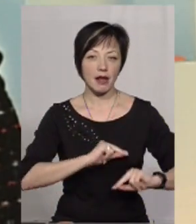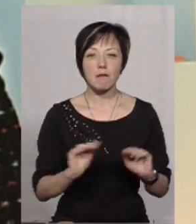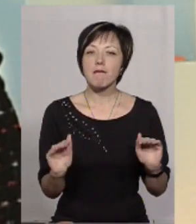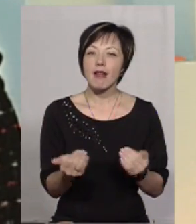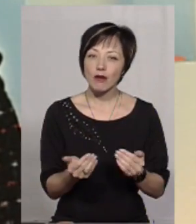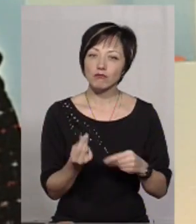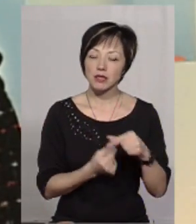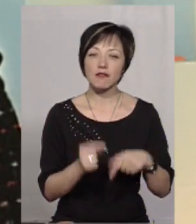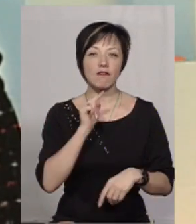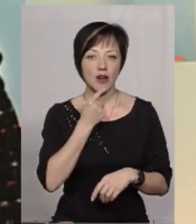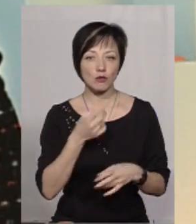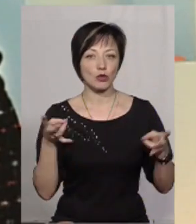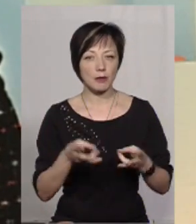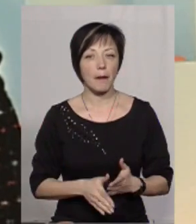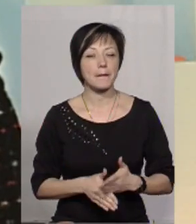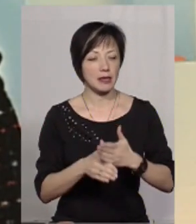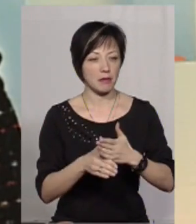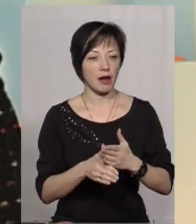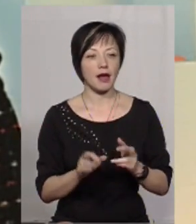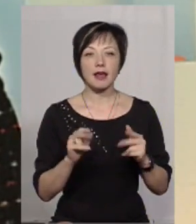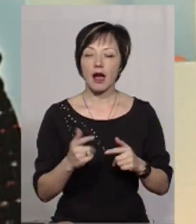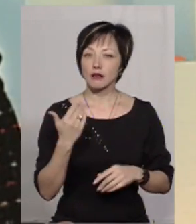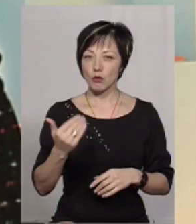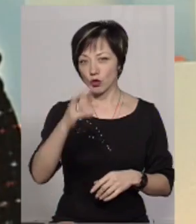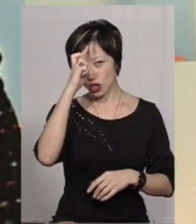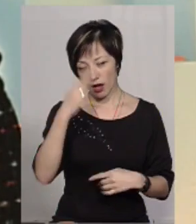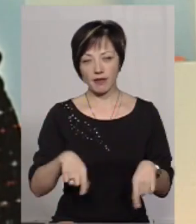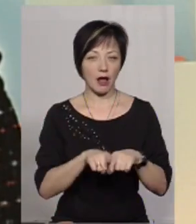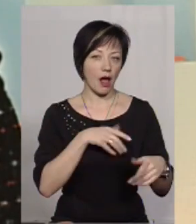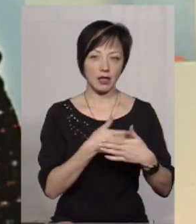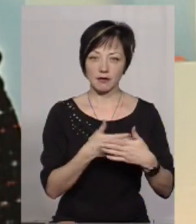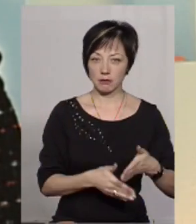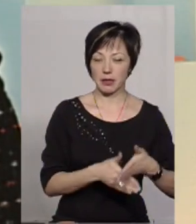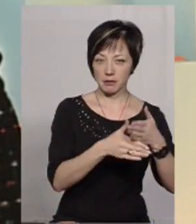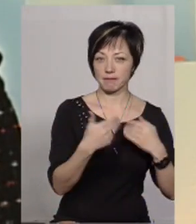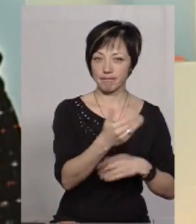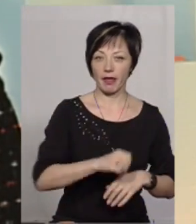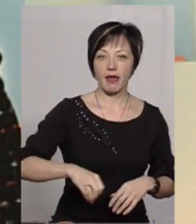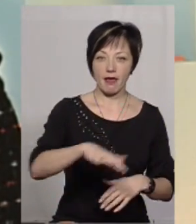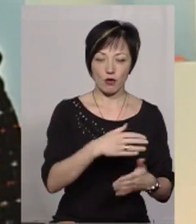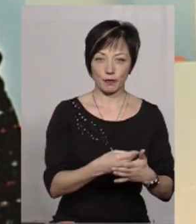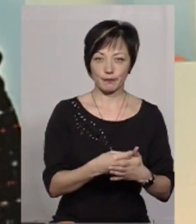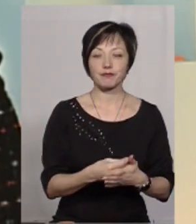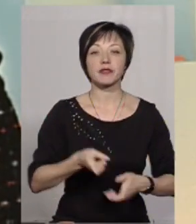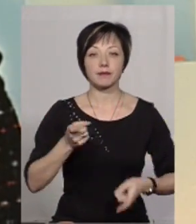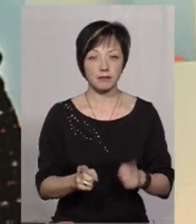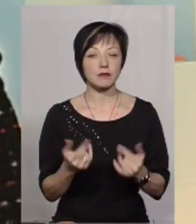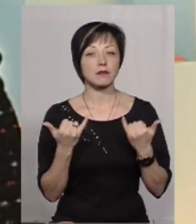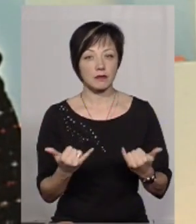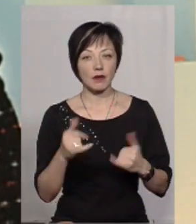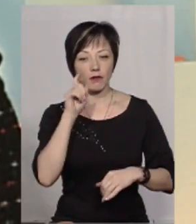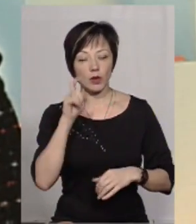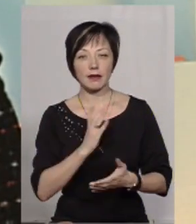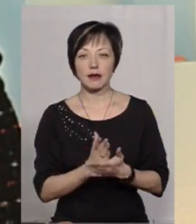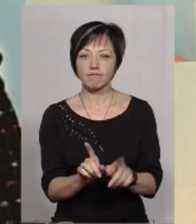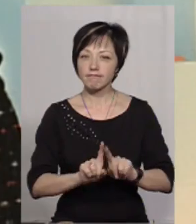Маленькому важко, маленькому потрібна підтримка, як з боку держави, так і активна підтримка з боку європейських фондів. І, звичайно, що сьогодні